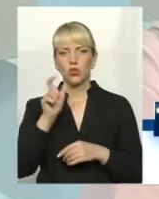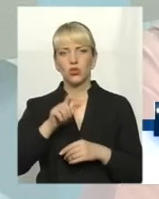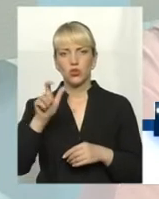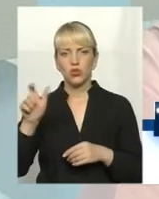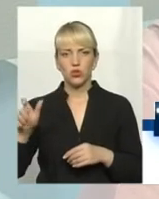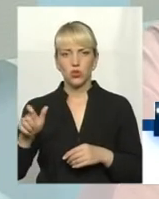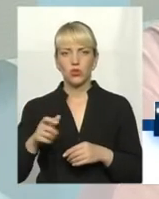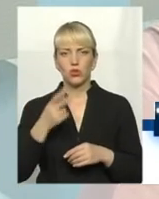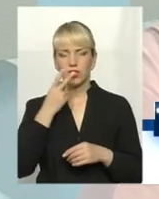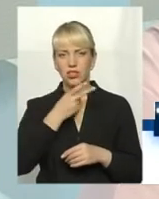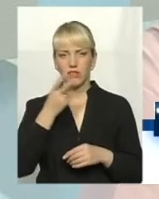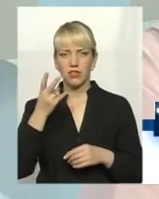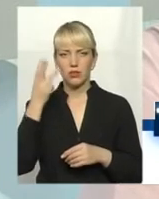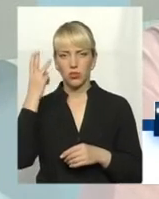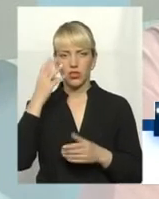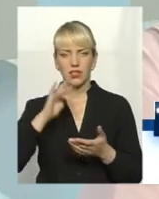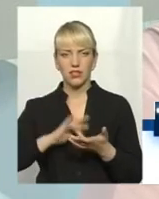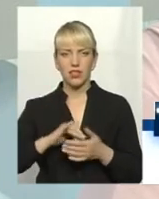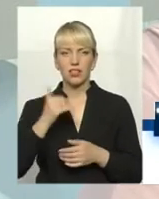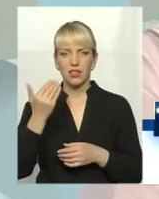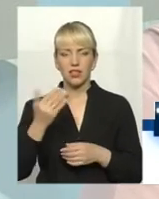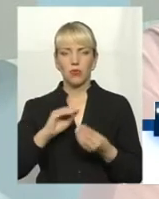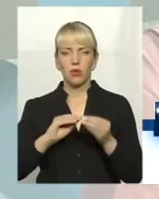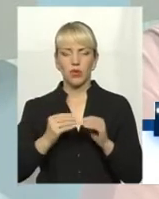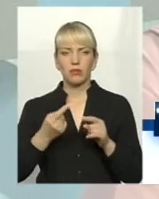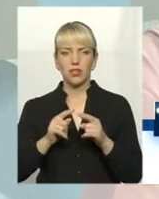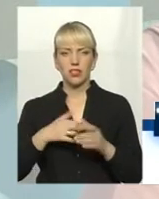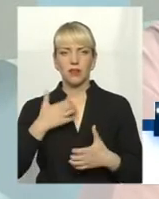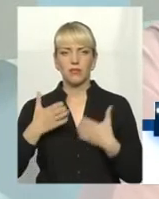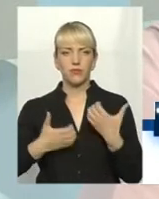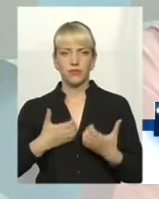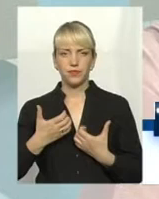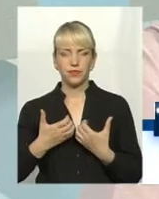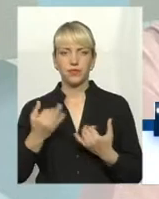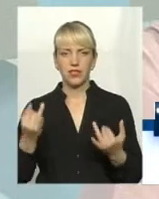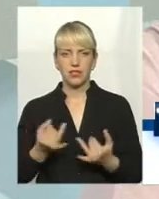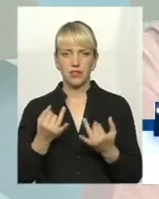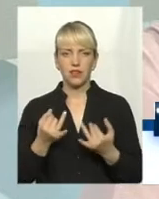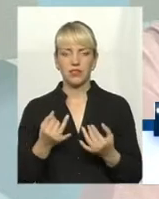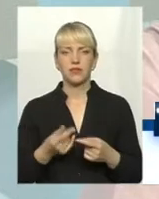дивіться, поділять центр і їх ця проблема, їх це інтересує.